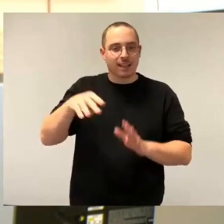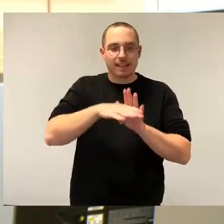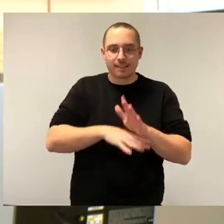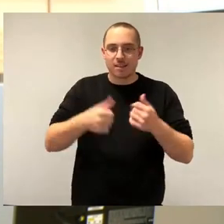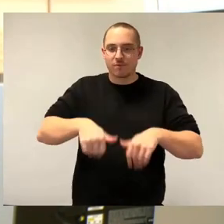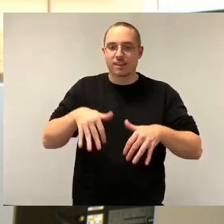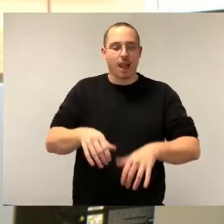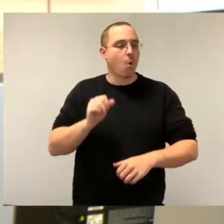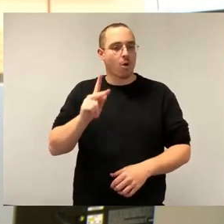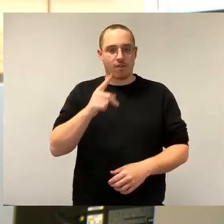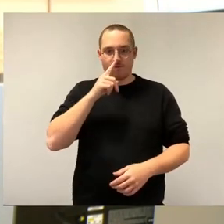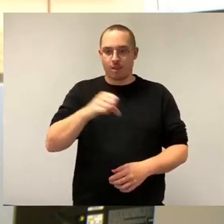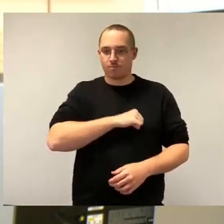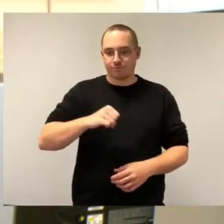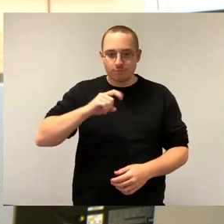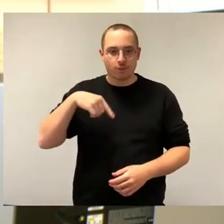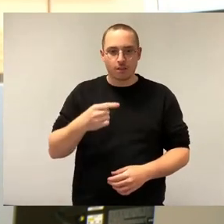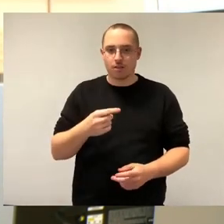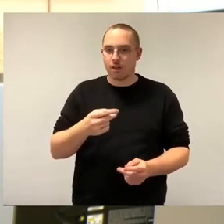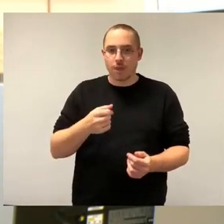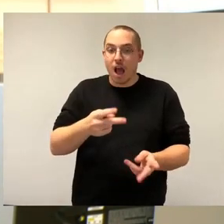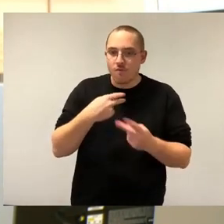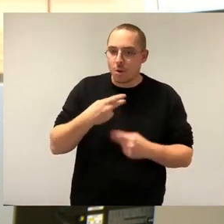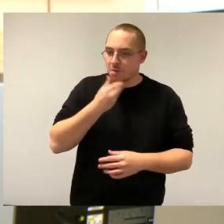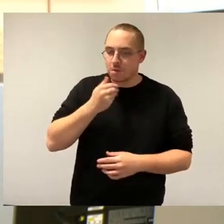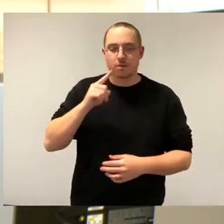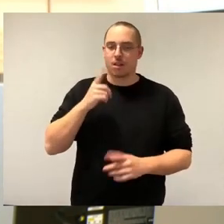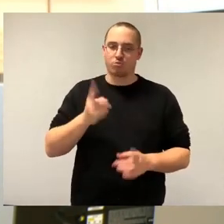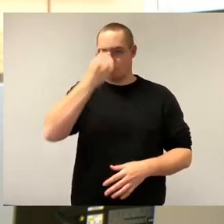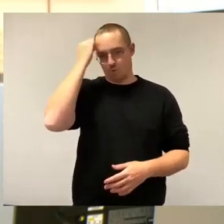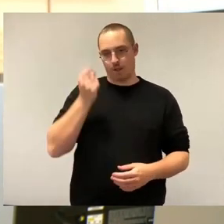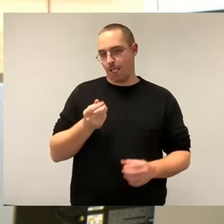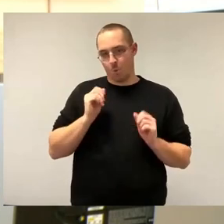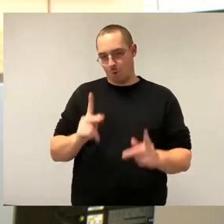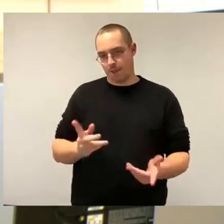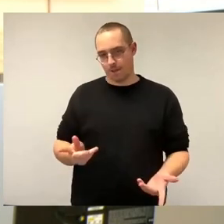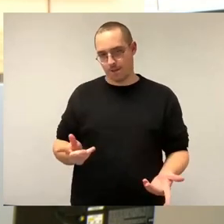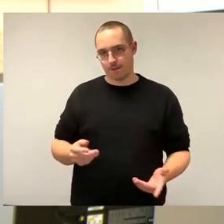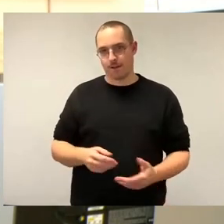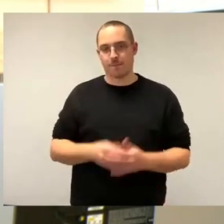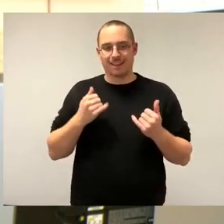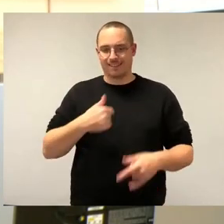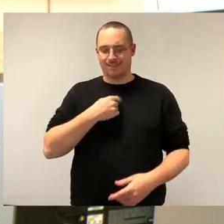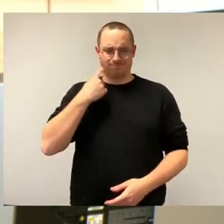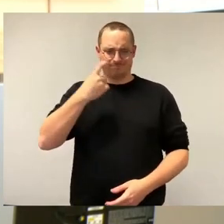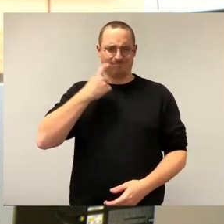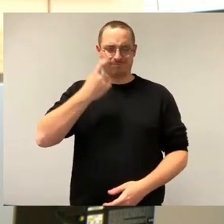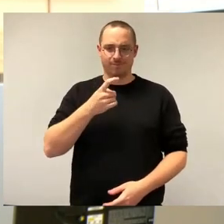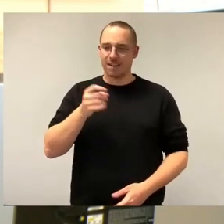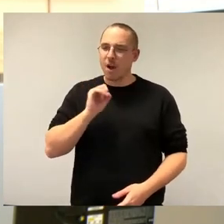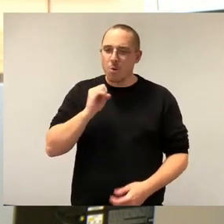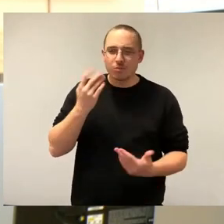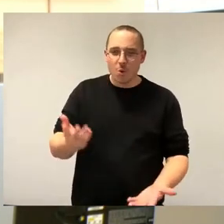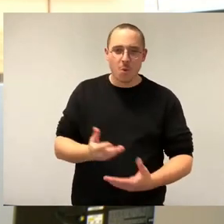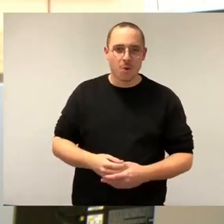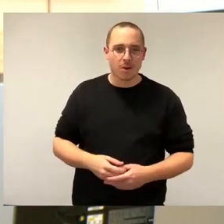solchen Satzungen eben ein Bußgeld zu verorten. Ich frage mich, was soll das hier an der Stelle tatsächlich? Aber das